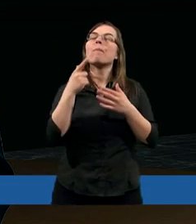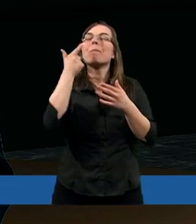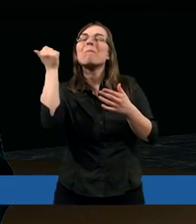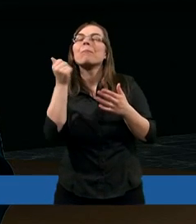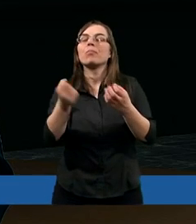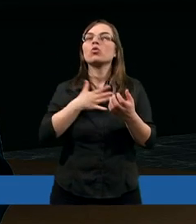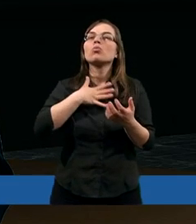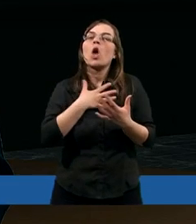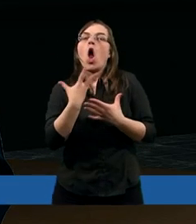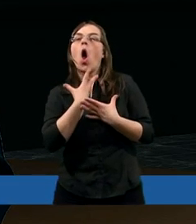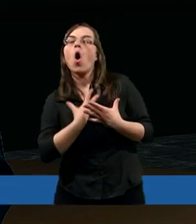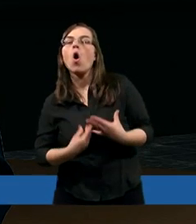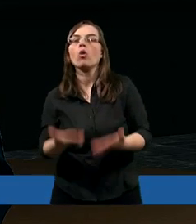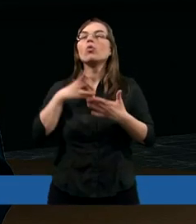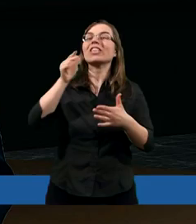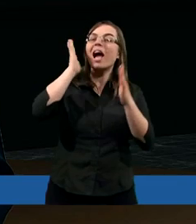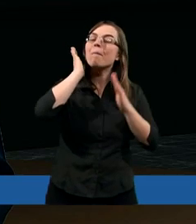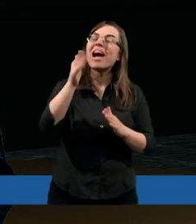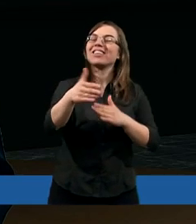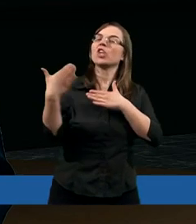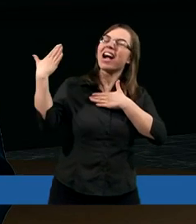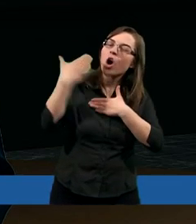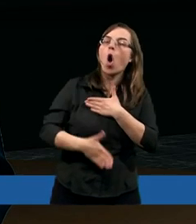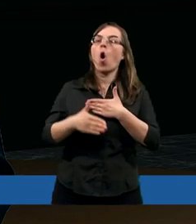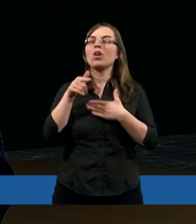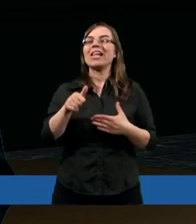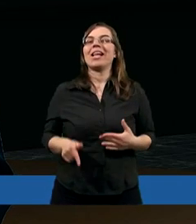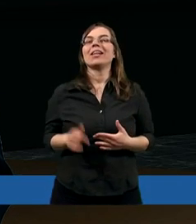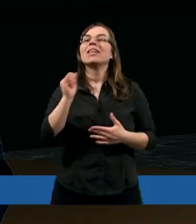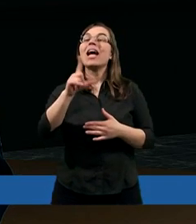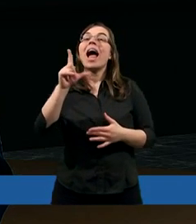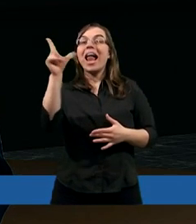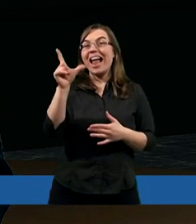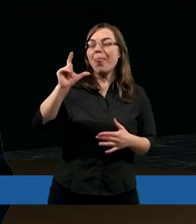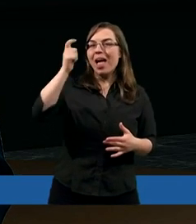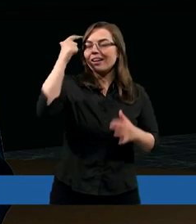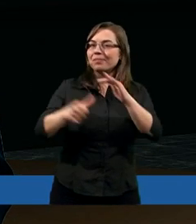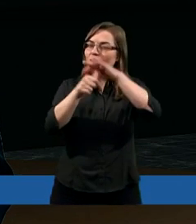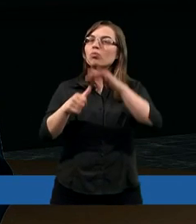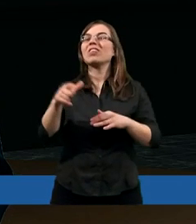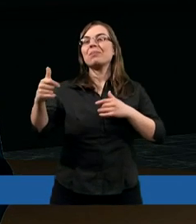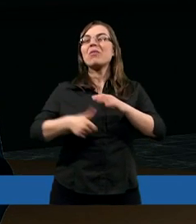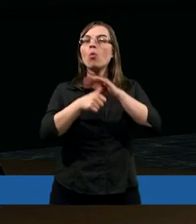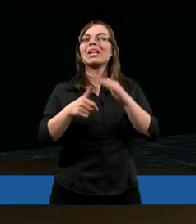namiastka tej otuchy, że to się kiedyś skończy. I lider musiał mieć takie